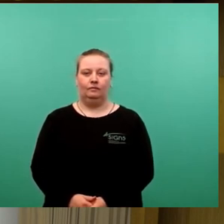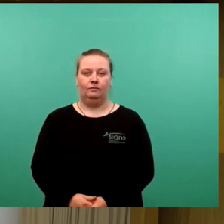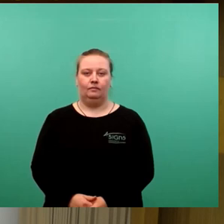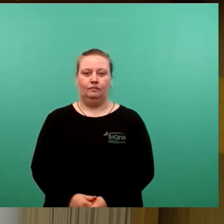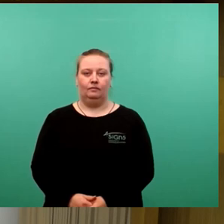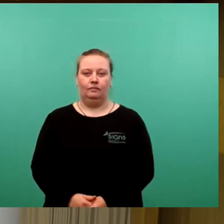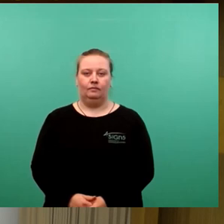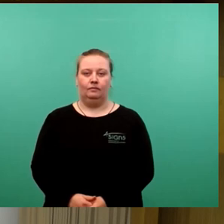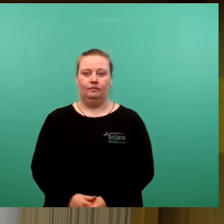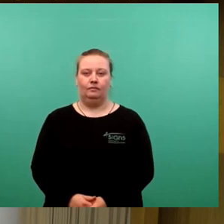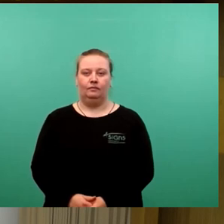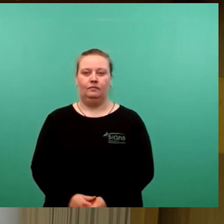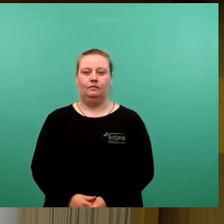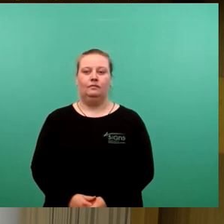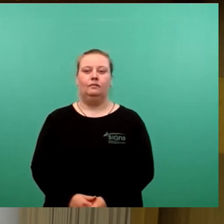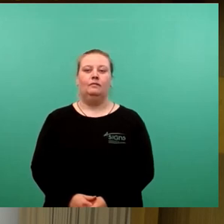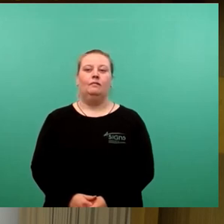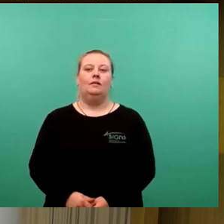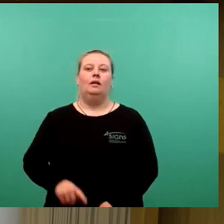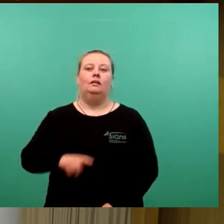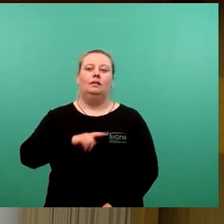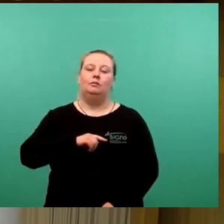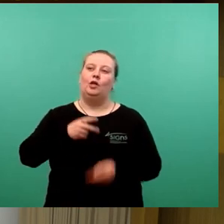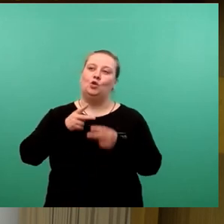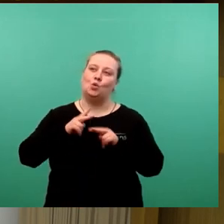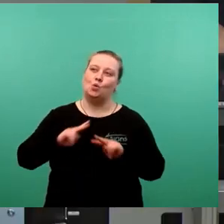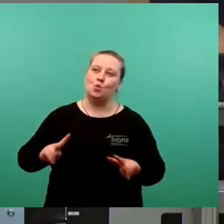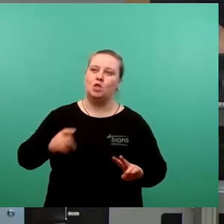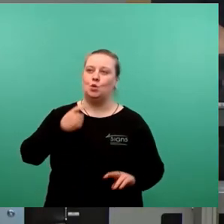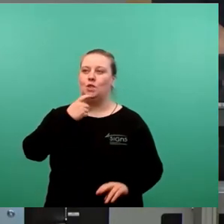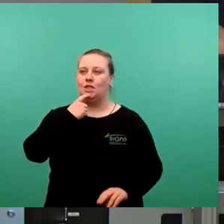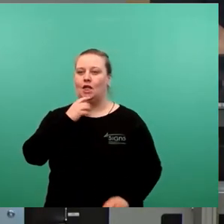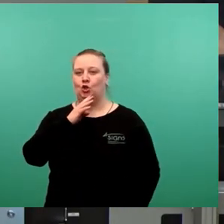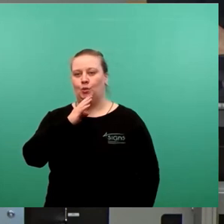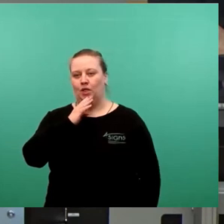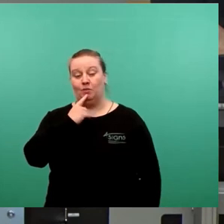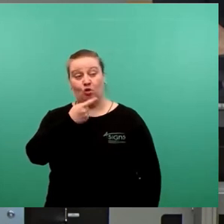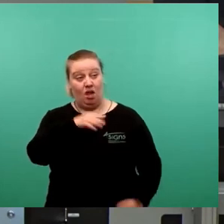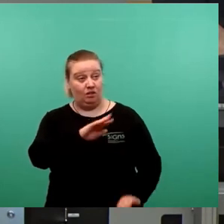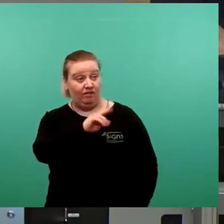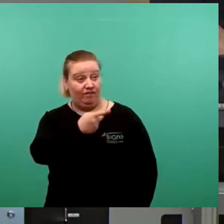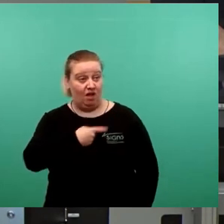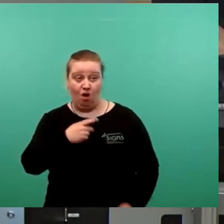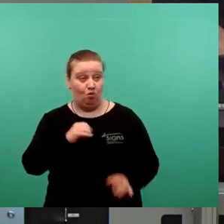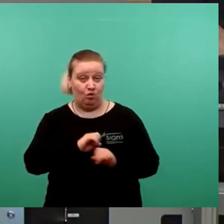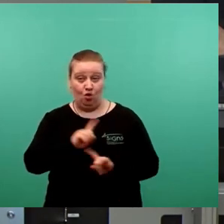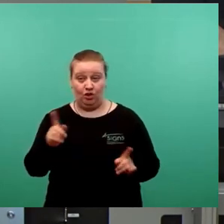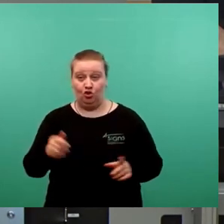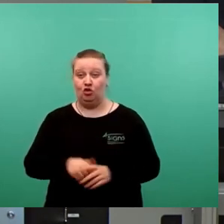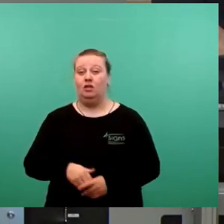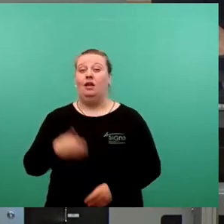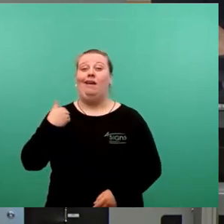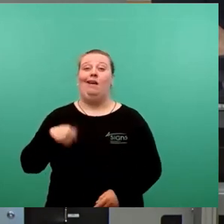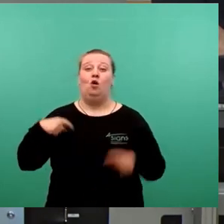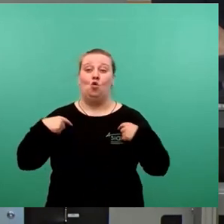Ich wollte eigentlich ruhig und sachlich sprechen, aber ganz so langsam wie bei Ihnen, Herr Oberbürgermeister, wird es dann doch nie. Herr